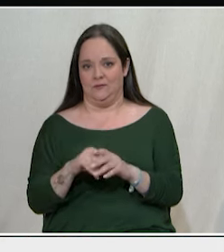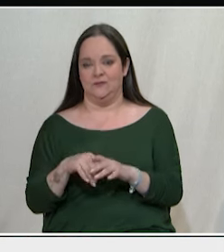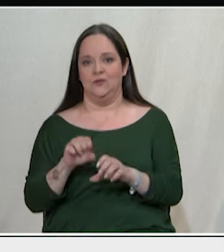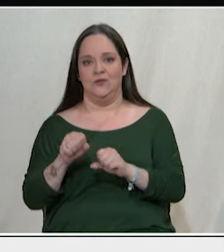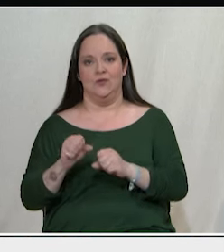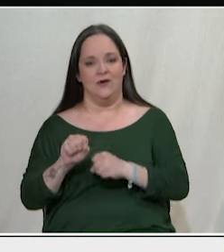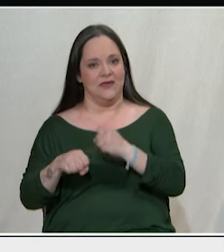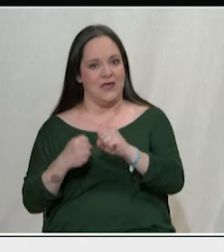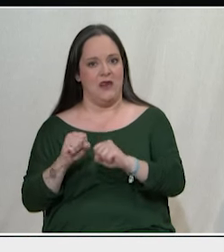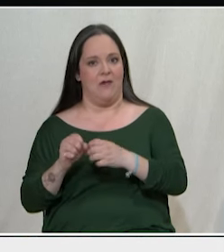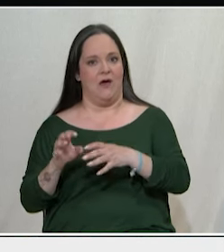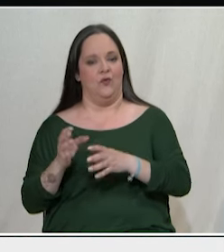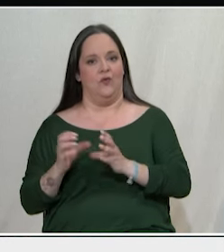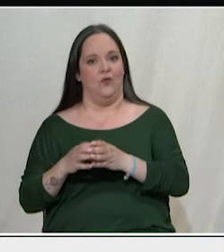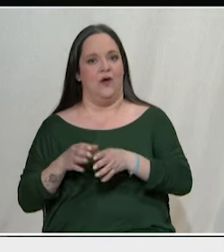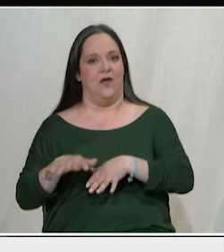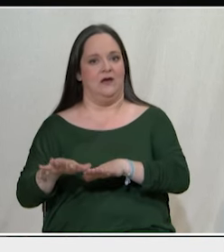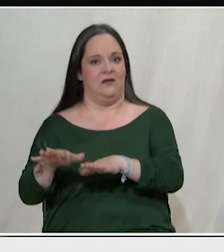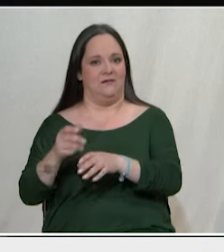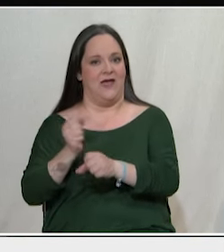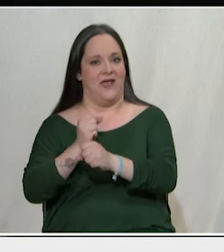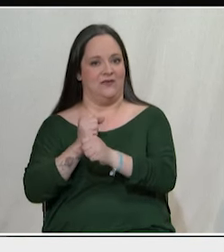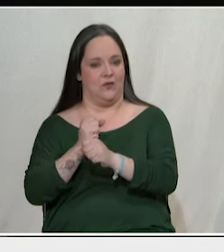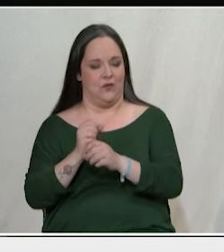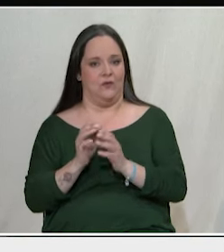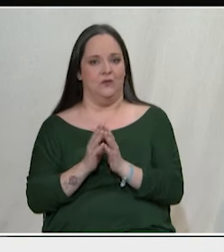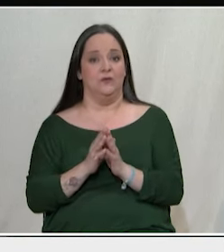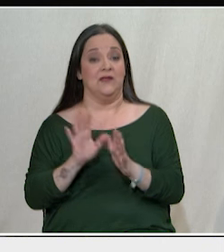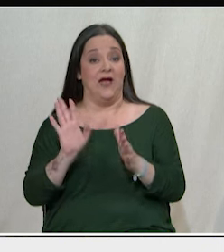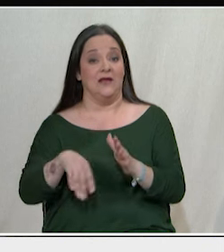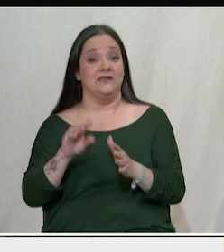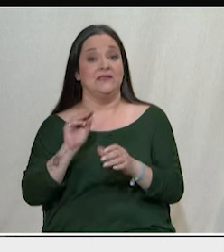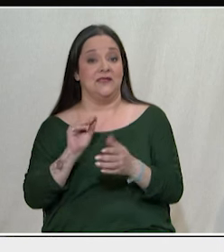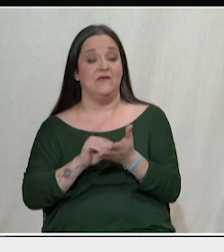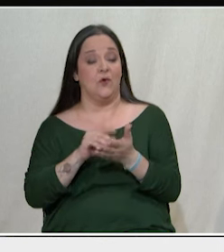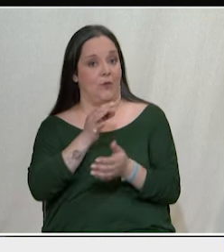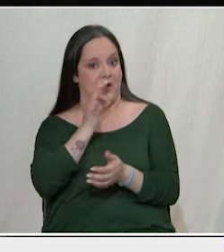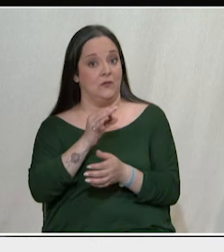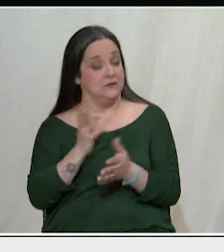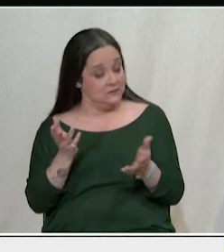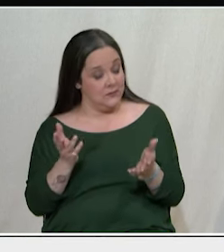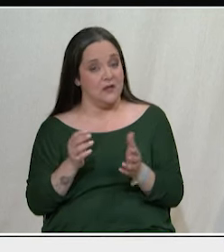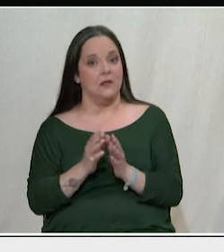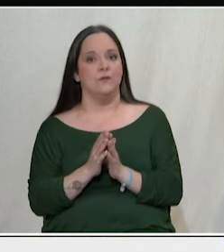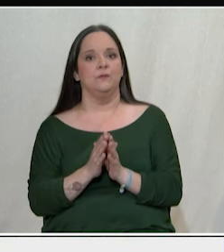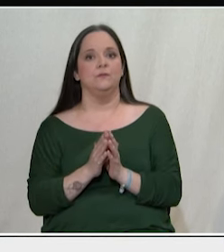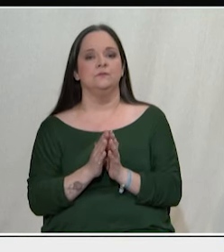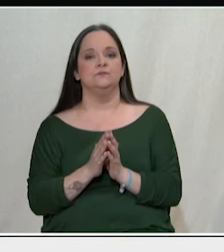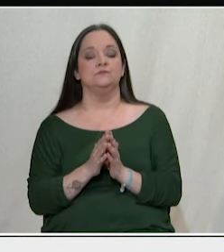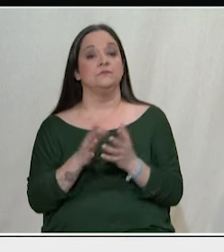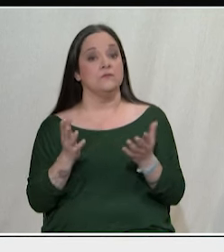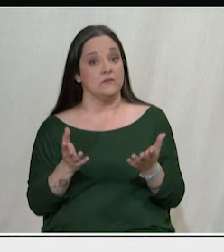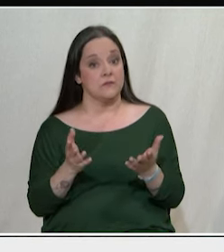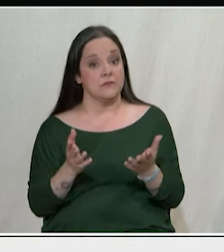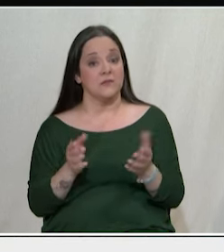κινήματος. Νομίζω ότι το καλύψαμε το θέμα της... Κάτι τελευταίο, πόσο μάλλον σε